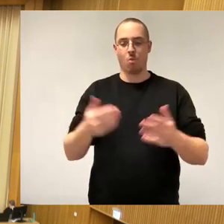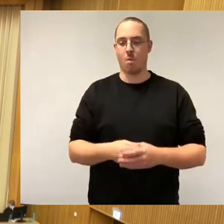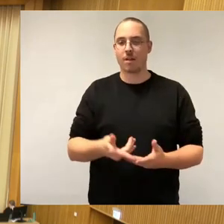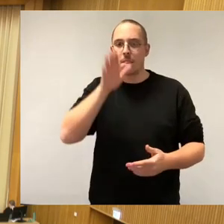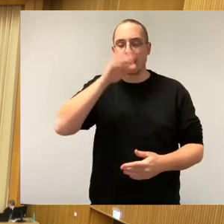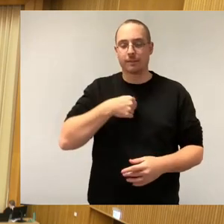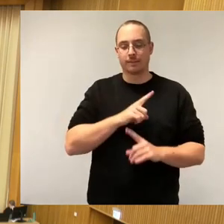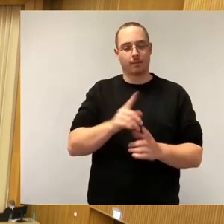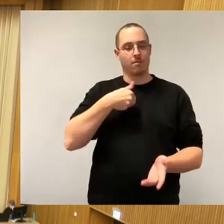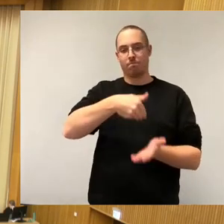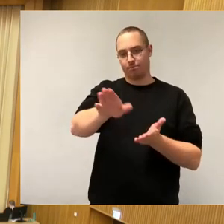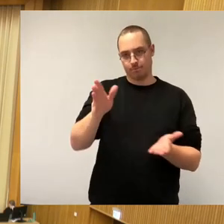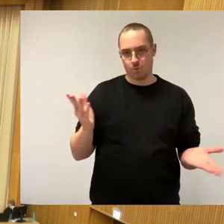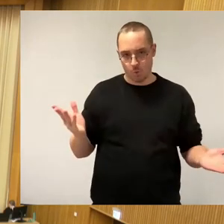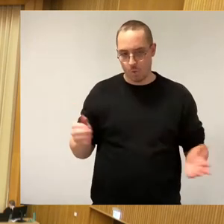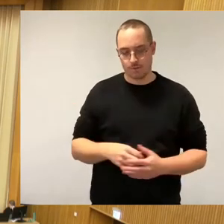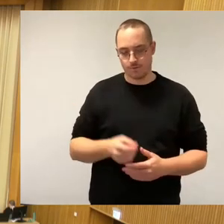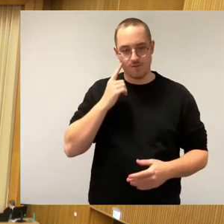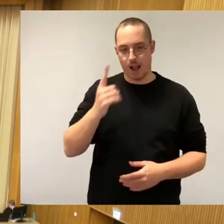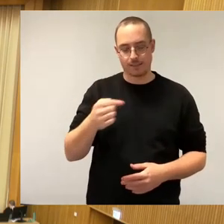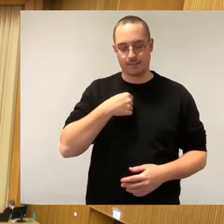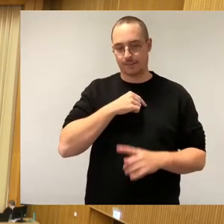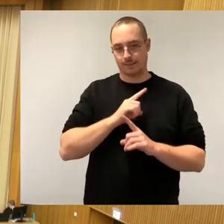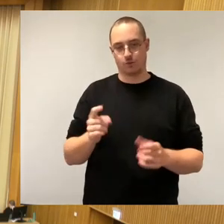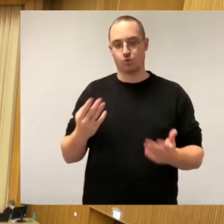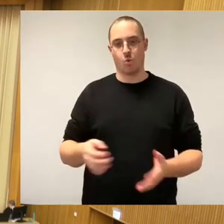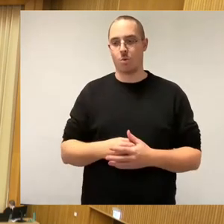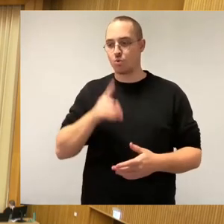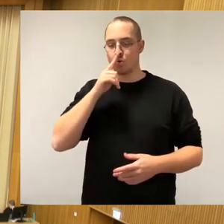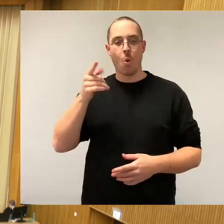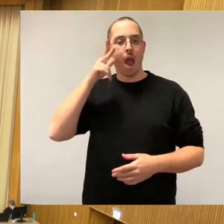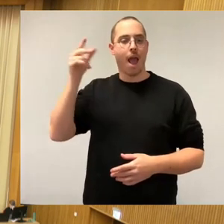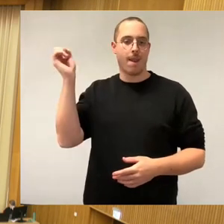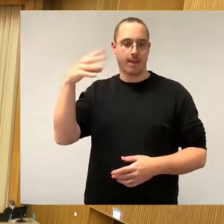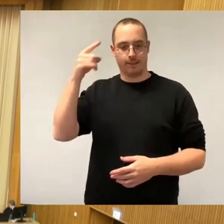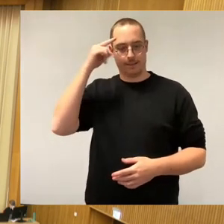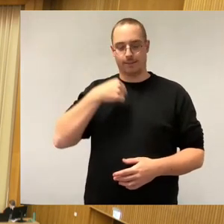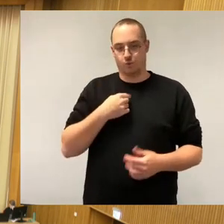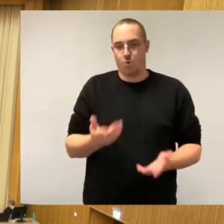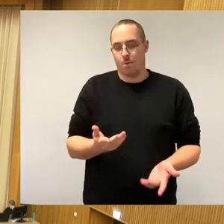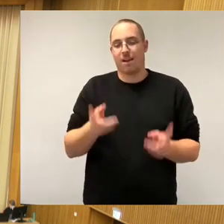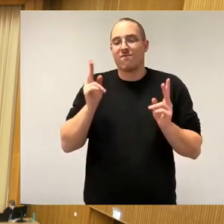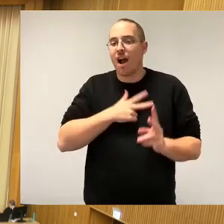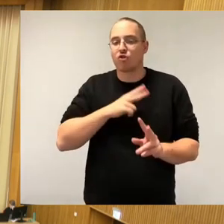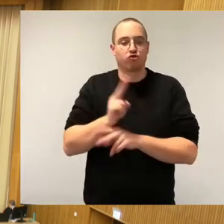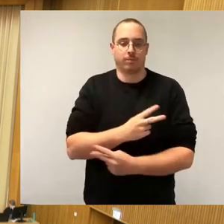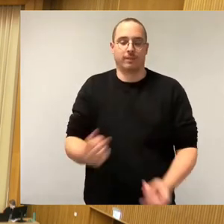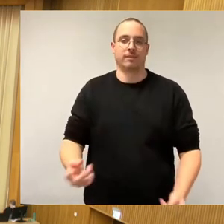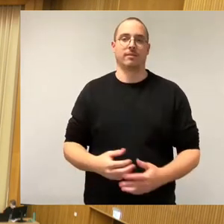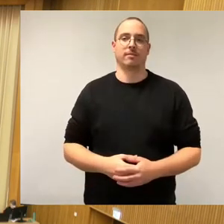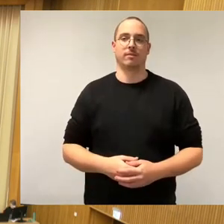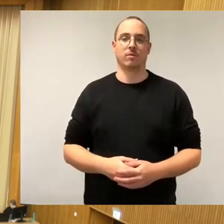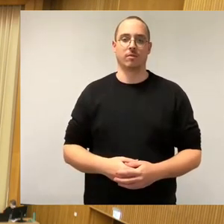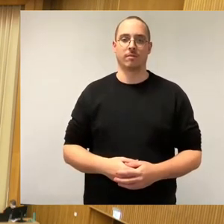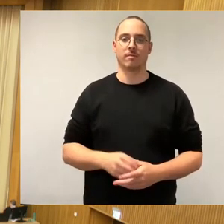wir wissen alle, dass das nicht der Fall ist. Absehe von Herrn Lichty wissen wir alle, dass genau das nicht der Fall ist. Vor allen Dingen sollten sich gerade die Grünen da an die eigene